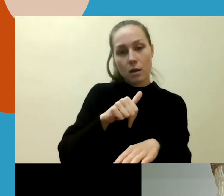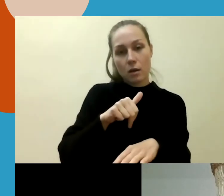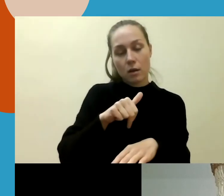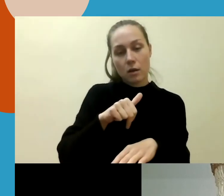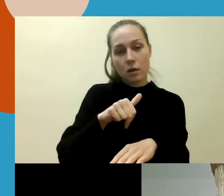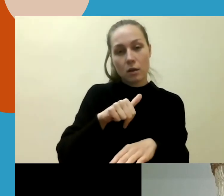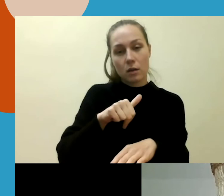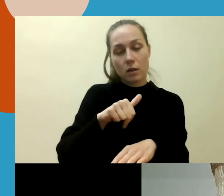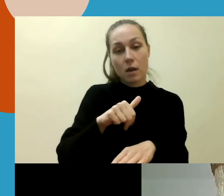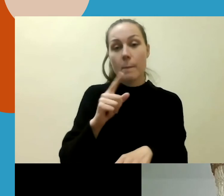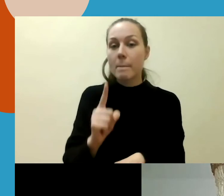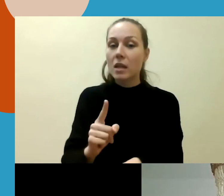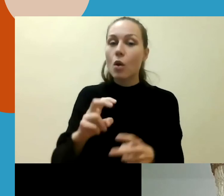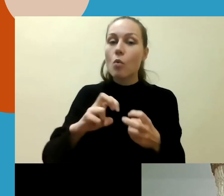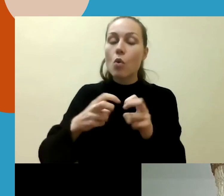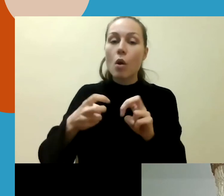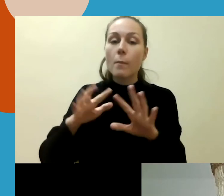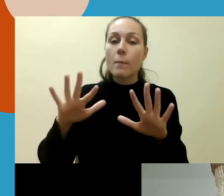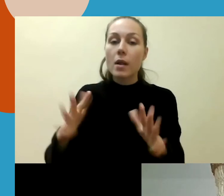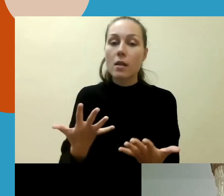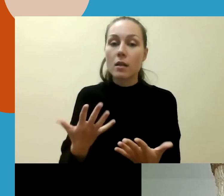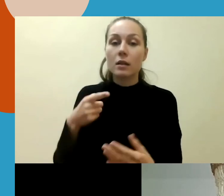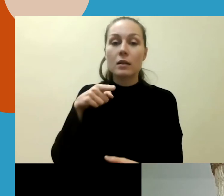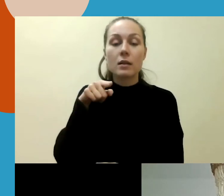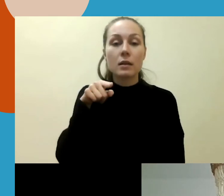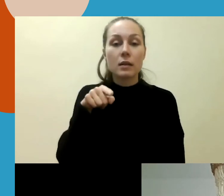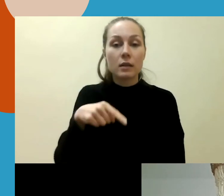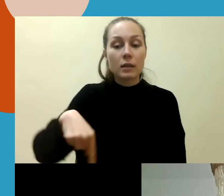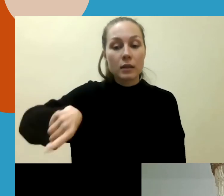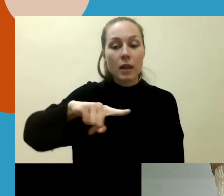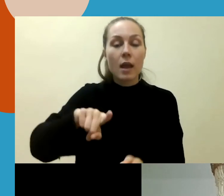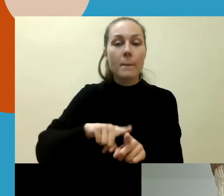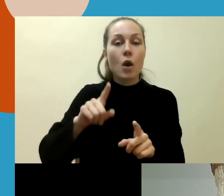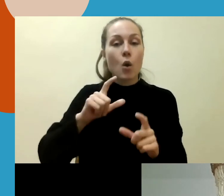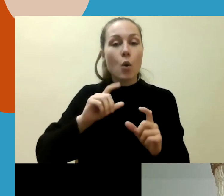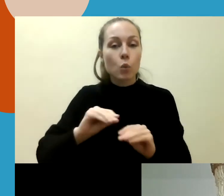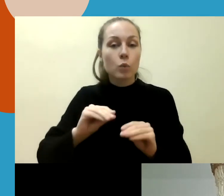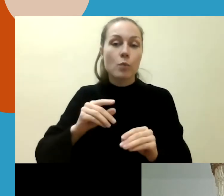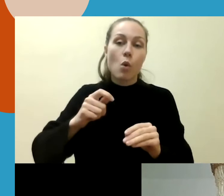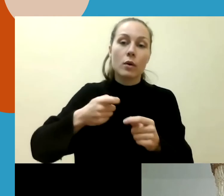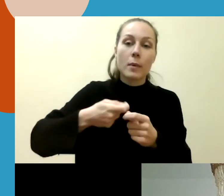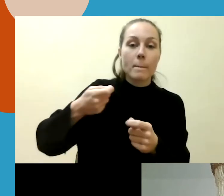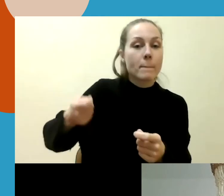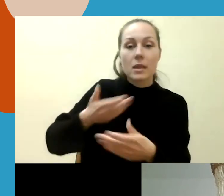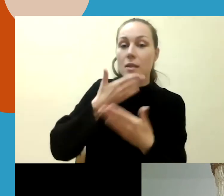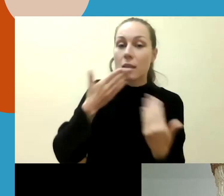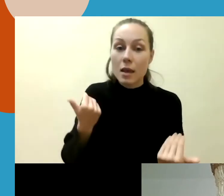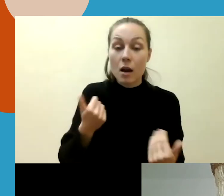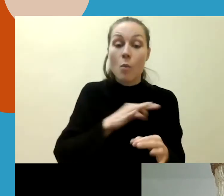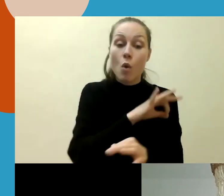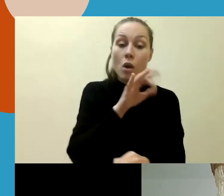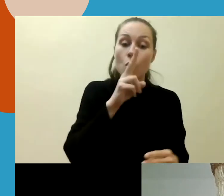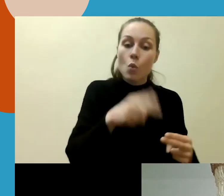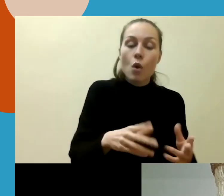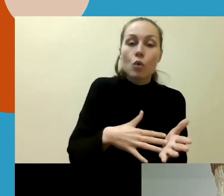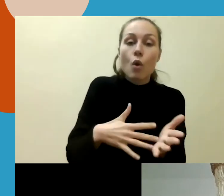Bet problema su jais yra ta, kad jie yra netestinio pobūdžio. Dabar yra klausimas, kaip jie bus Teisėmi pasibaigus projektams. Tai